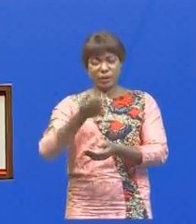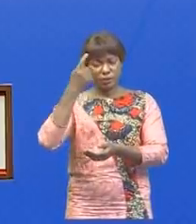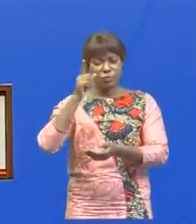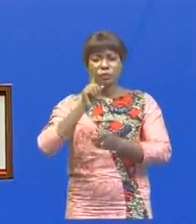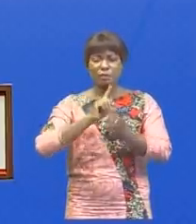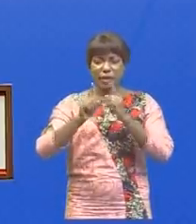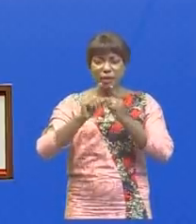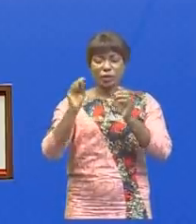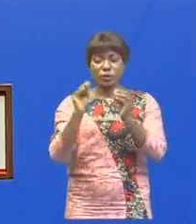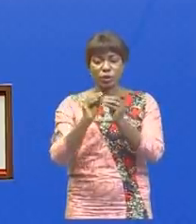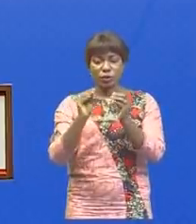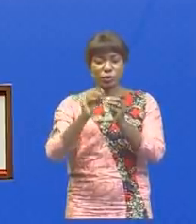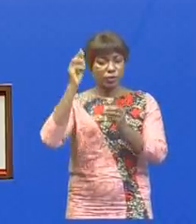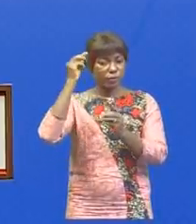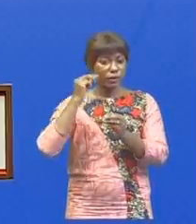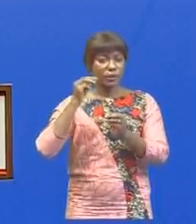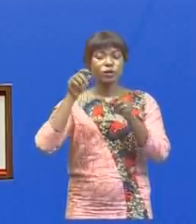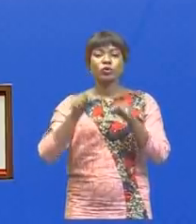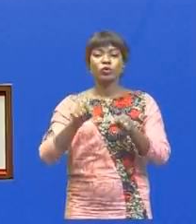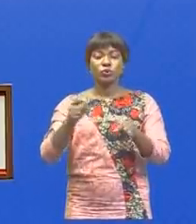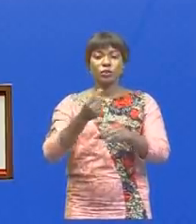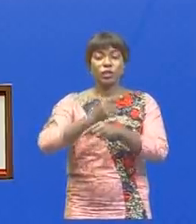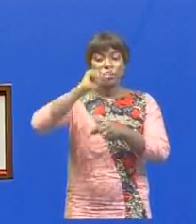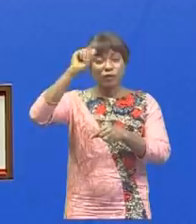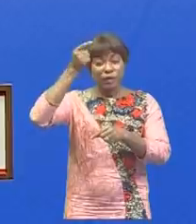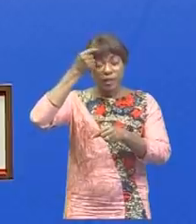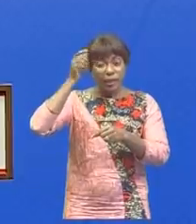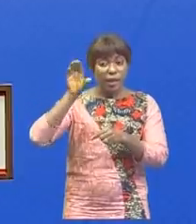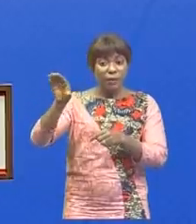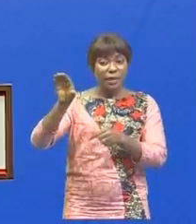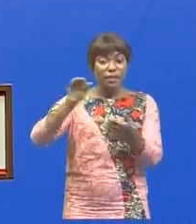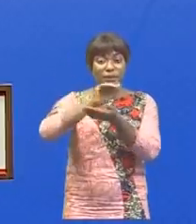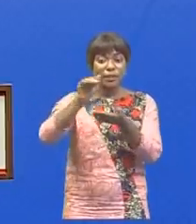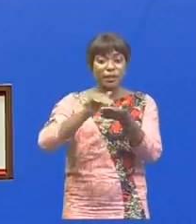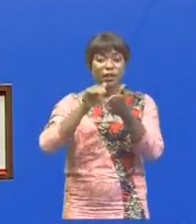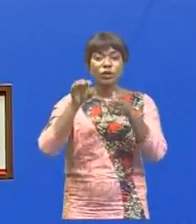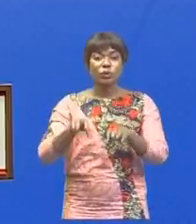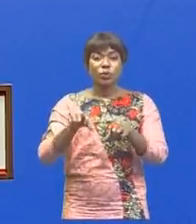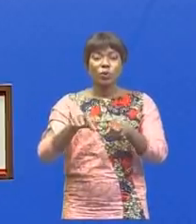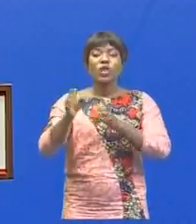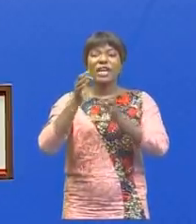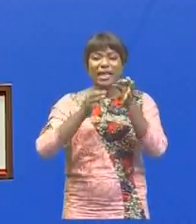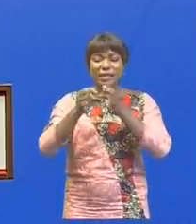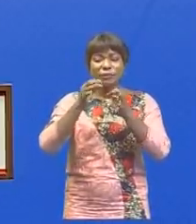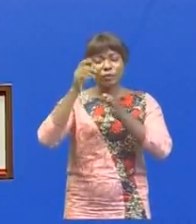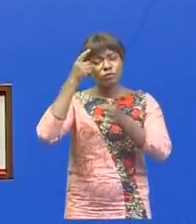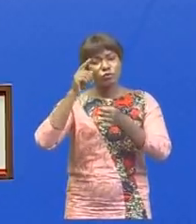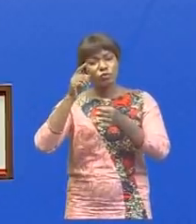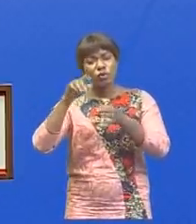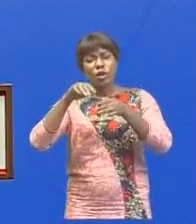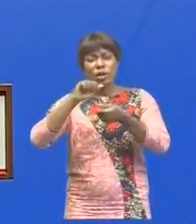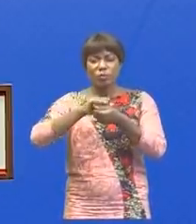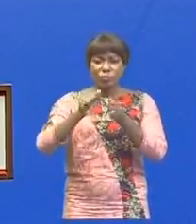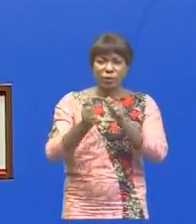au Conseil de ministre de ce jour, la gouverneure de la Banque centrale du Congo a fait le point sur l'évolution de la